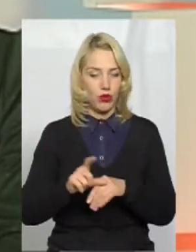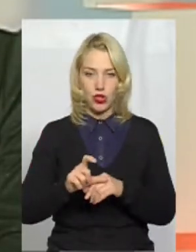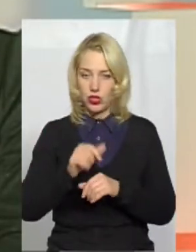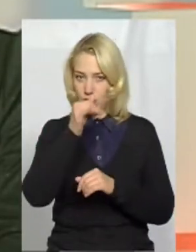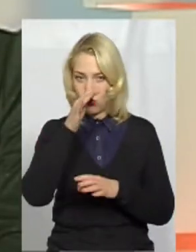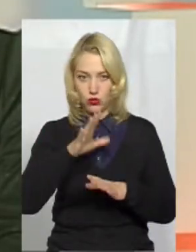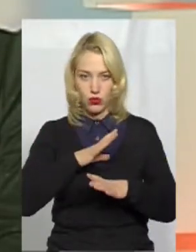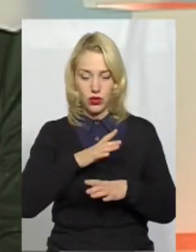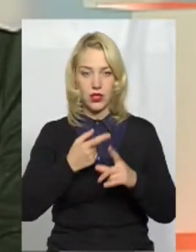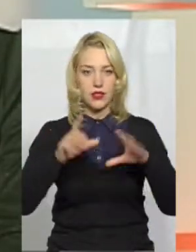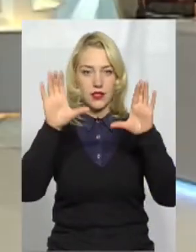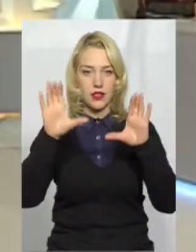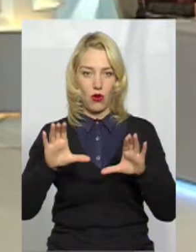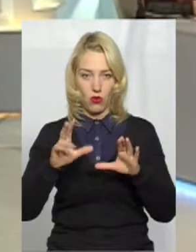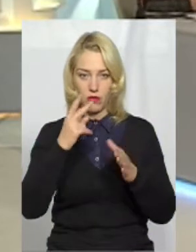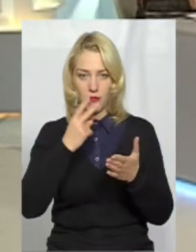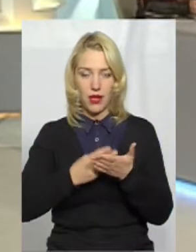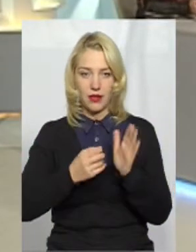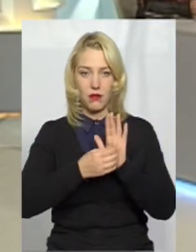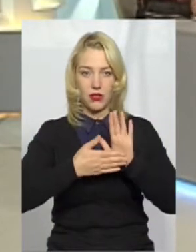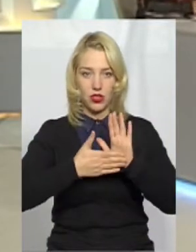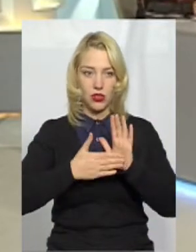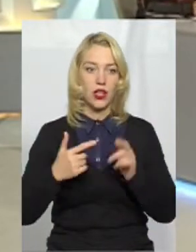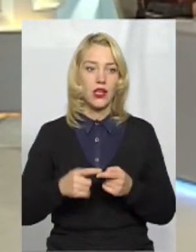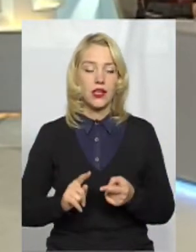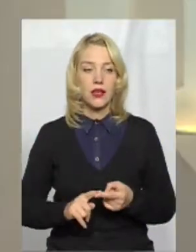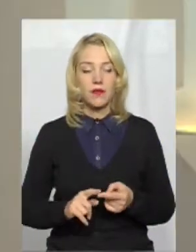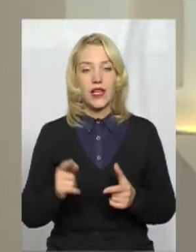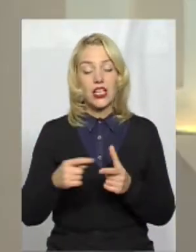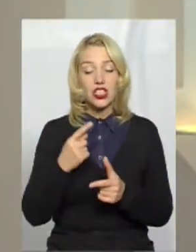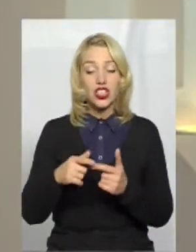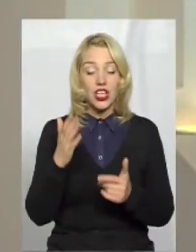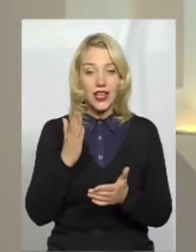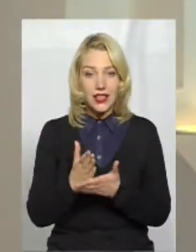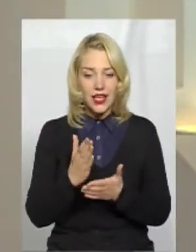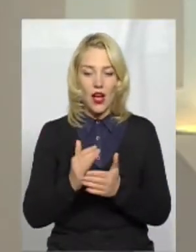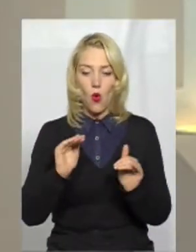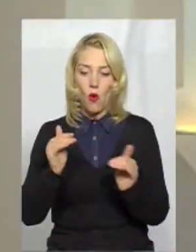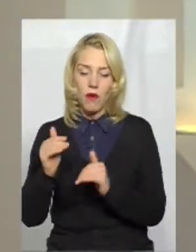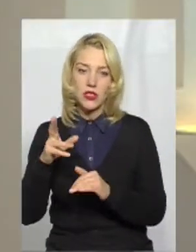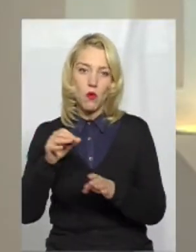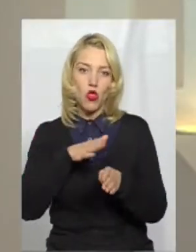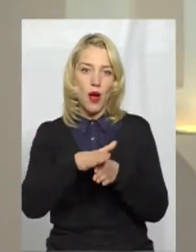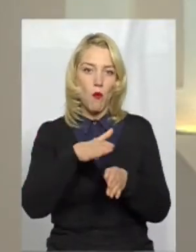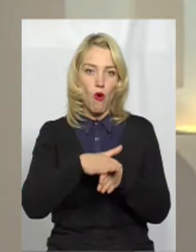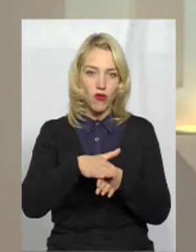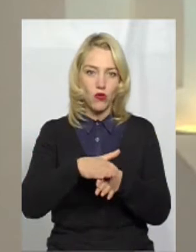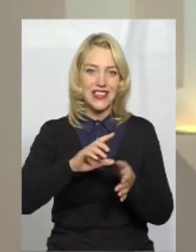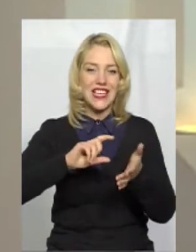передбачено. А чи є обмеження по наповненості класу? Скільки там має бути дітей? Раніше